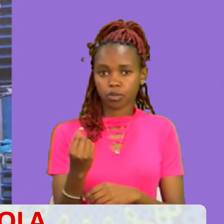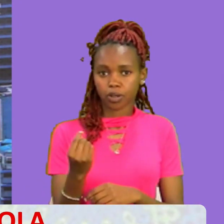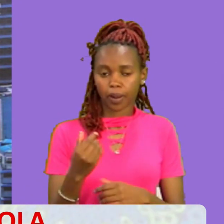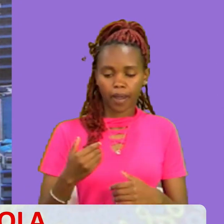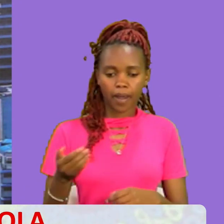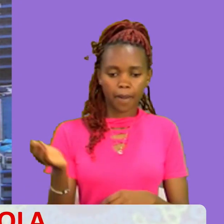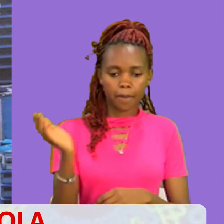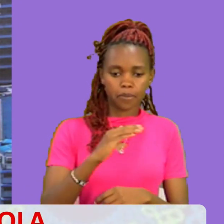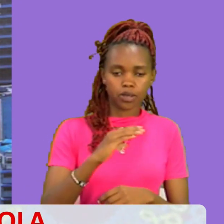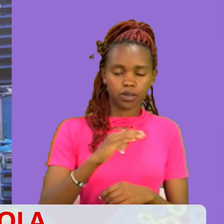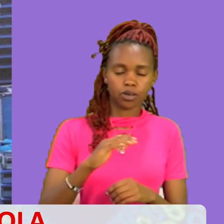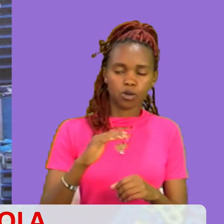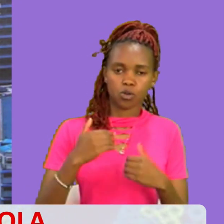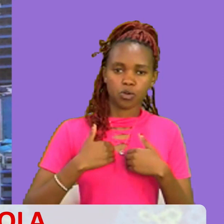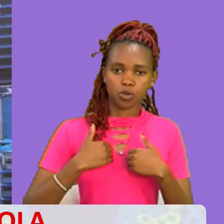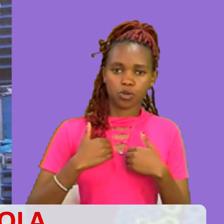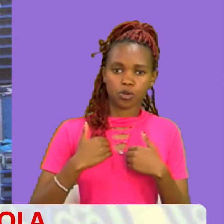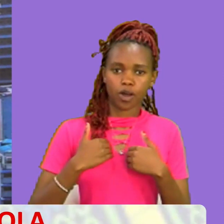Mingi Zaidi Barikiwa Sana